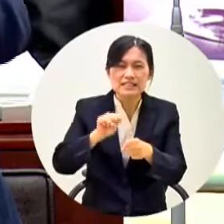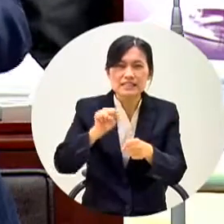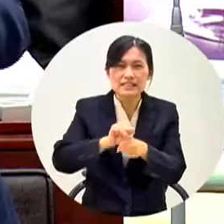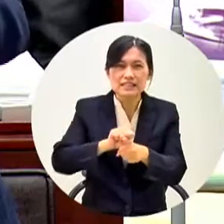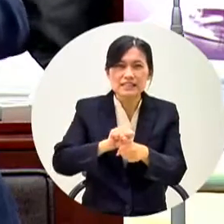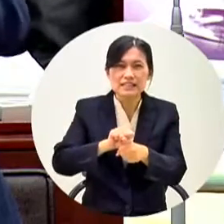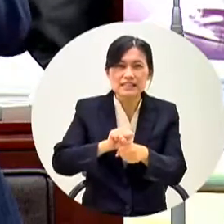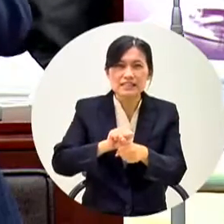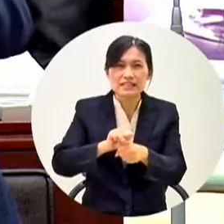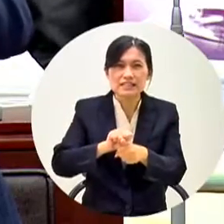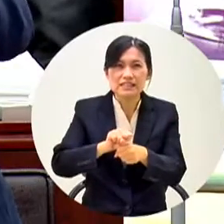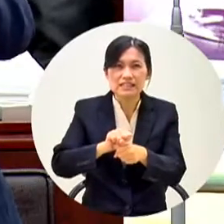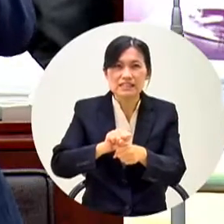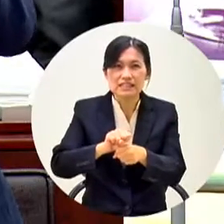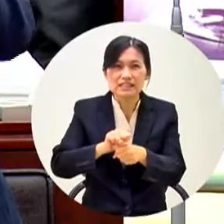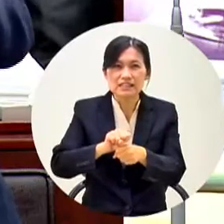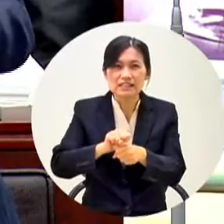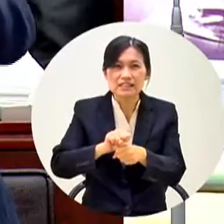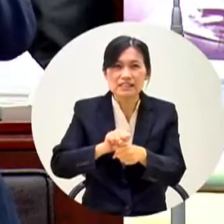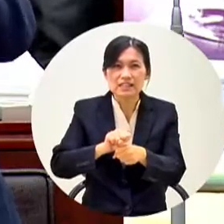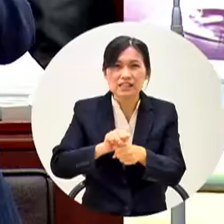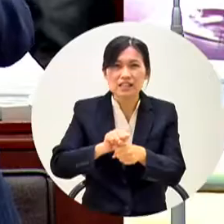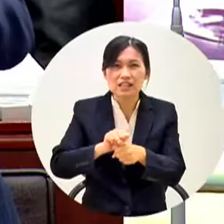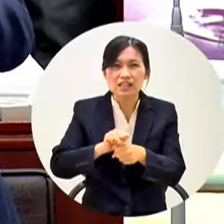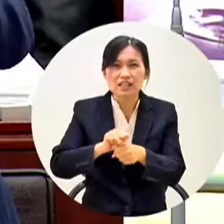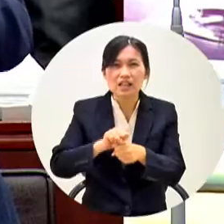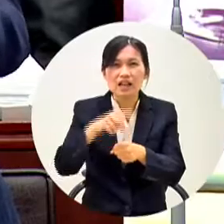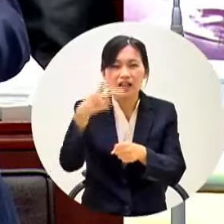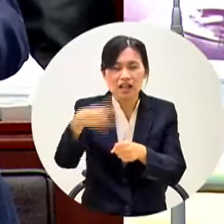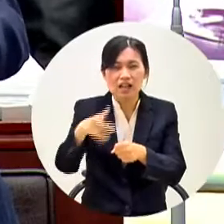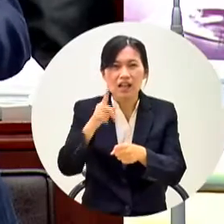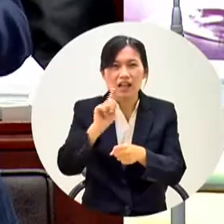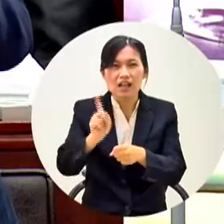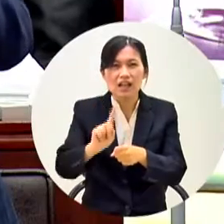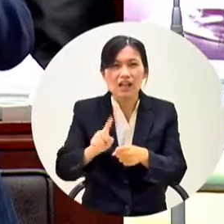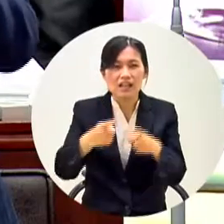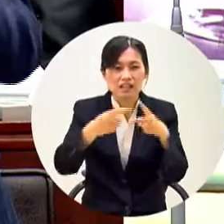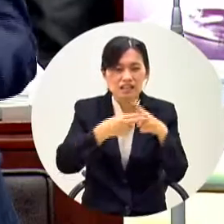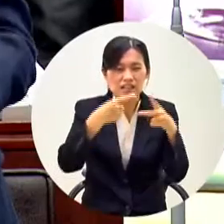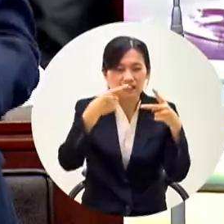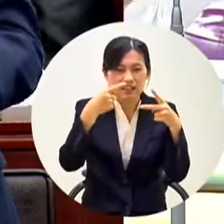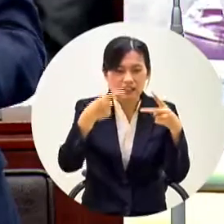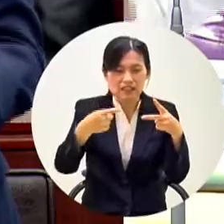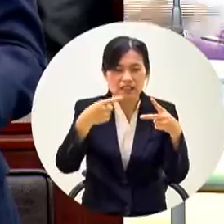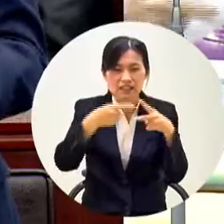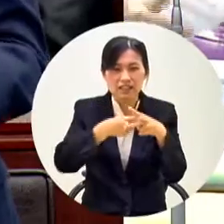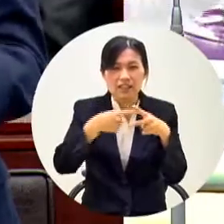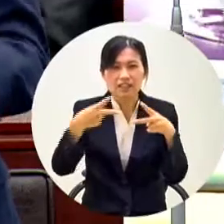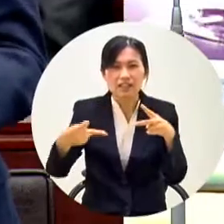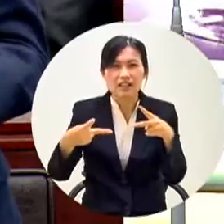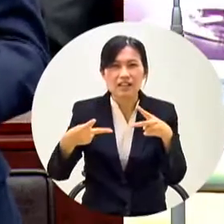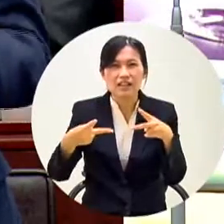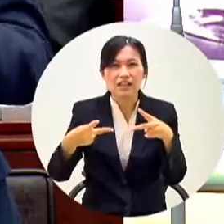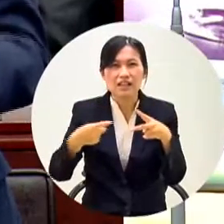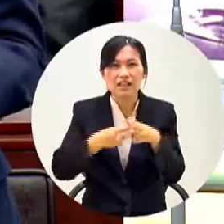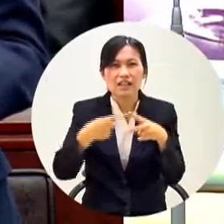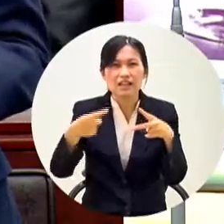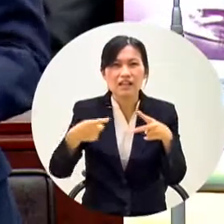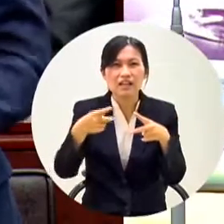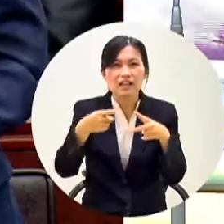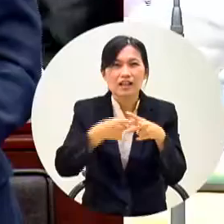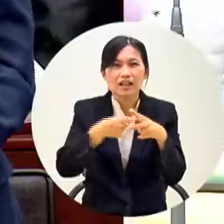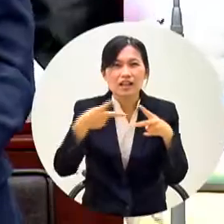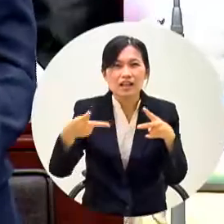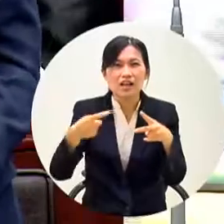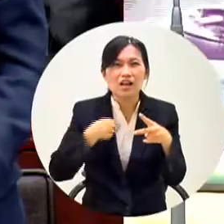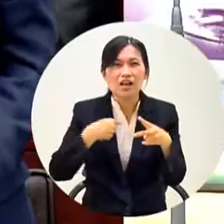第一個但是呢我們應該要一到二年級增加兩堂你要聽我講我再講你不要講你